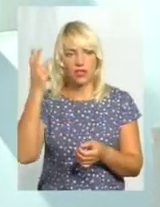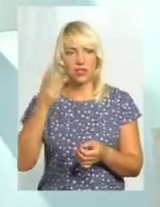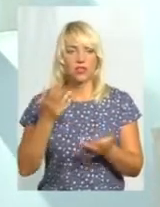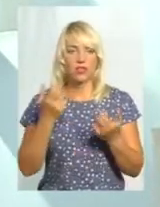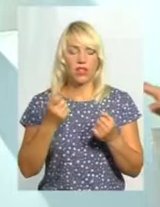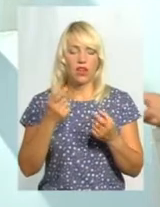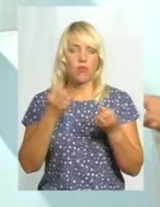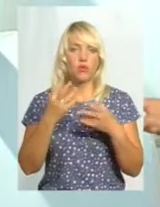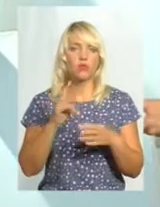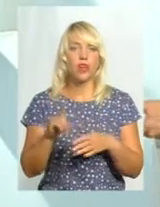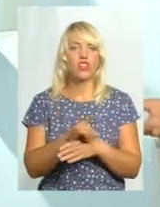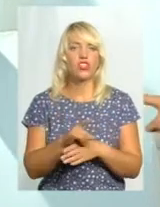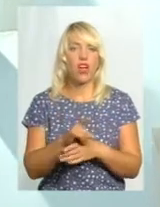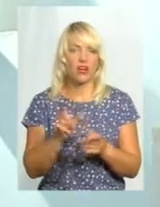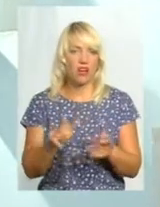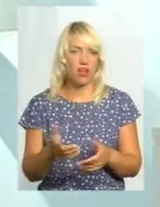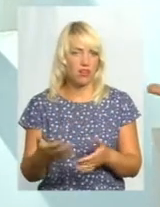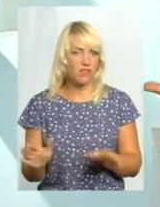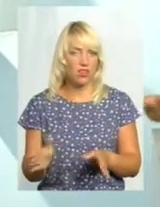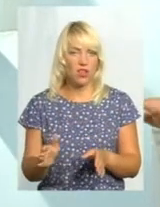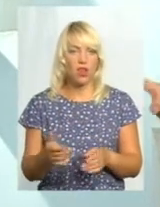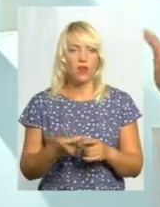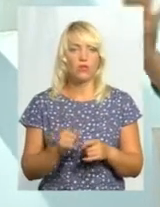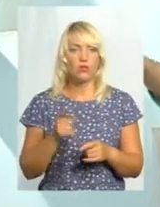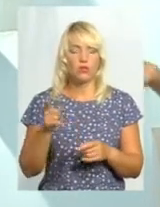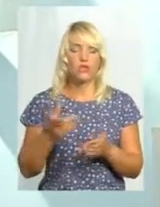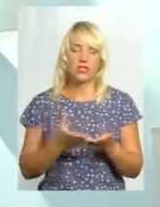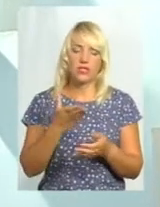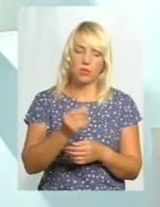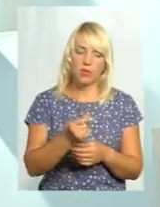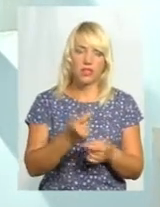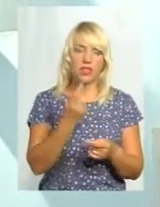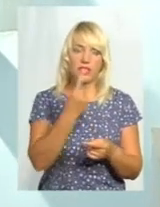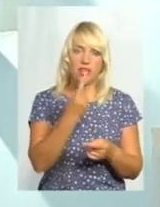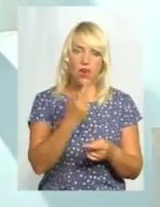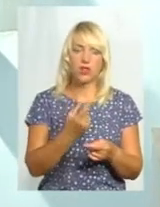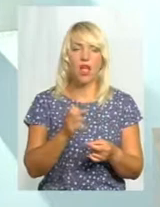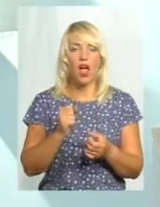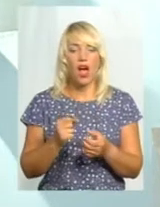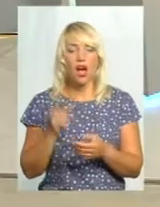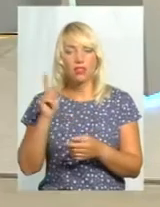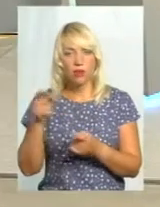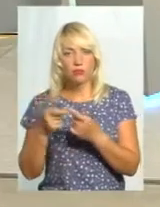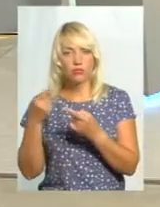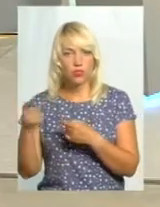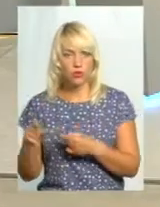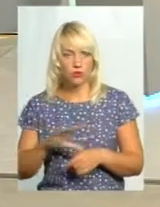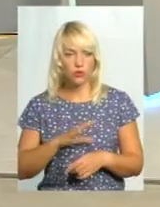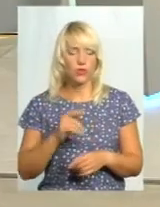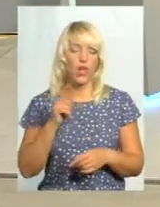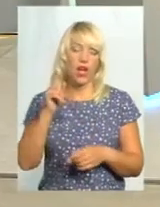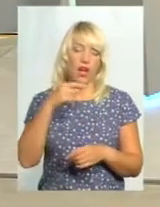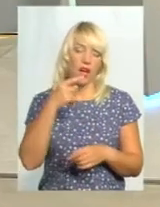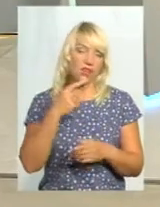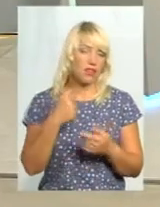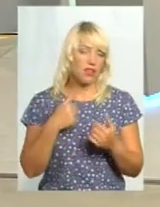він просто як шахрай нібито виглядав, тому що заплатили вони за одне, а там вийшло друге. Він сказав, що він не причетний ні до того